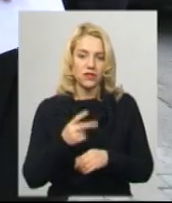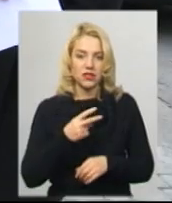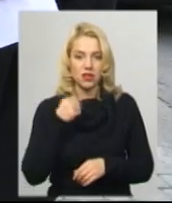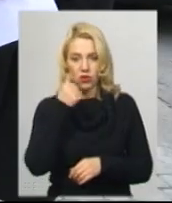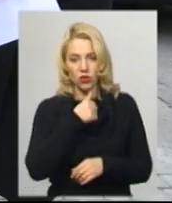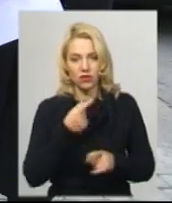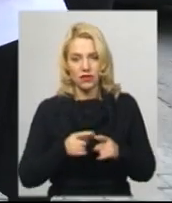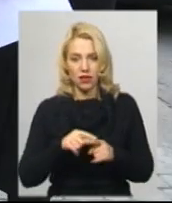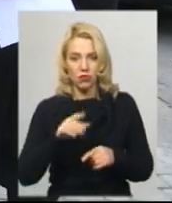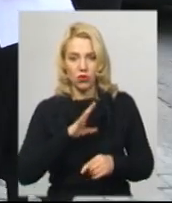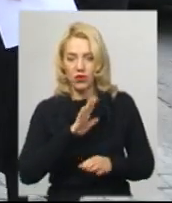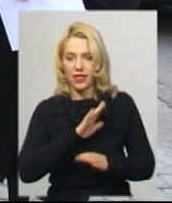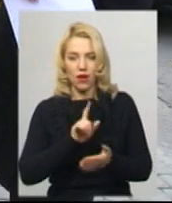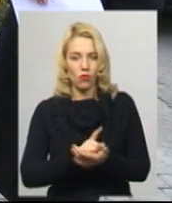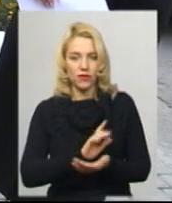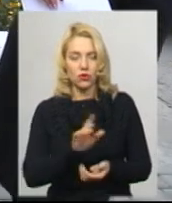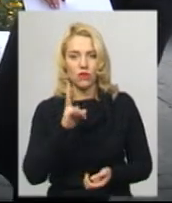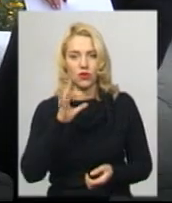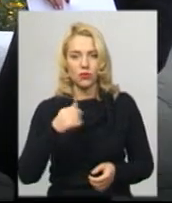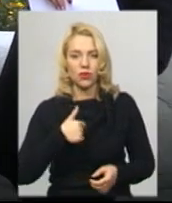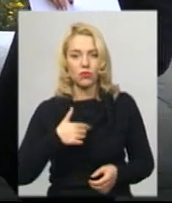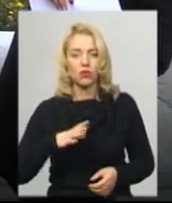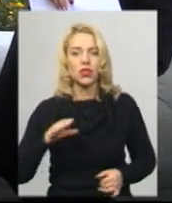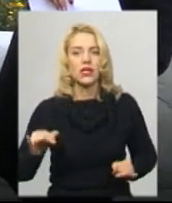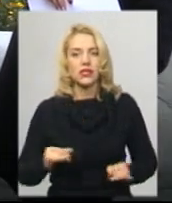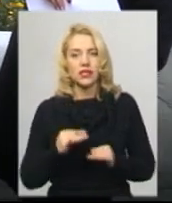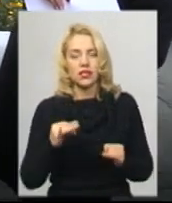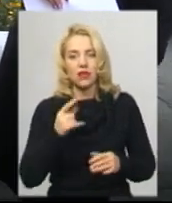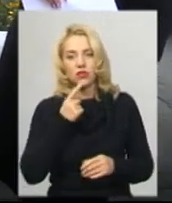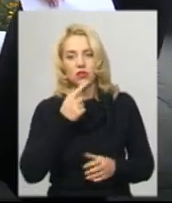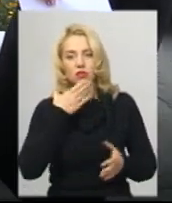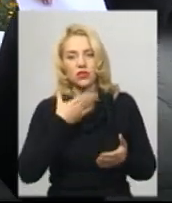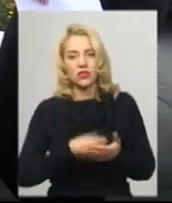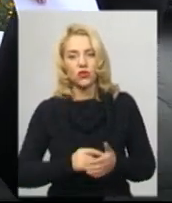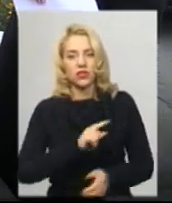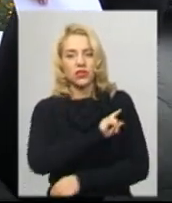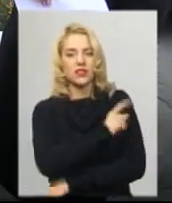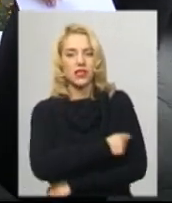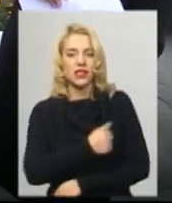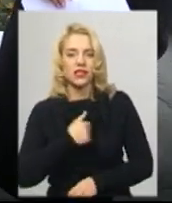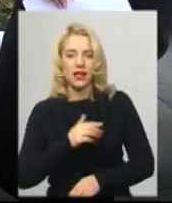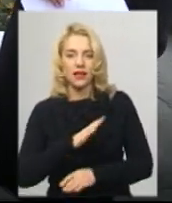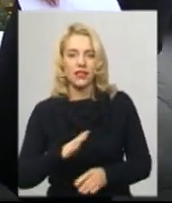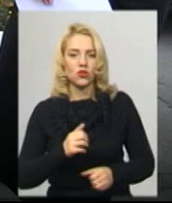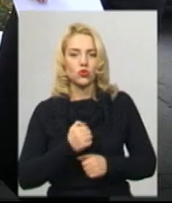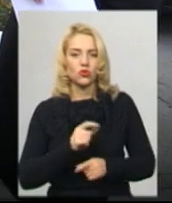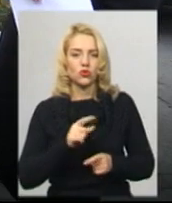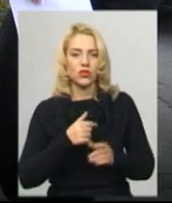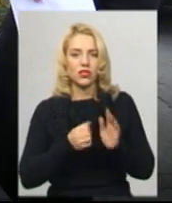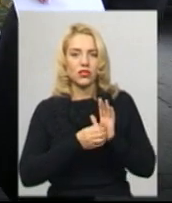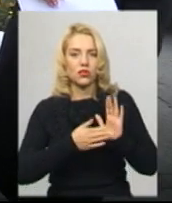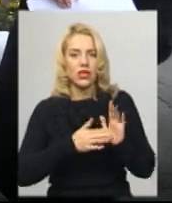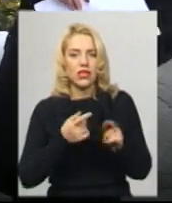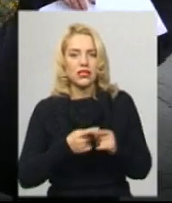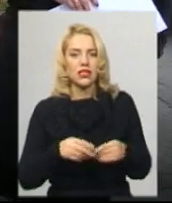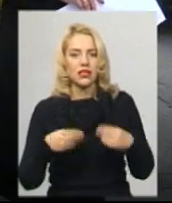Це було не обов'язково, але мені було цікаво спробувати свої сили. Я не шкодую, що я зареєструвалася, тому що це дало